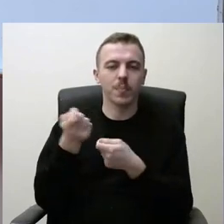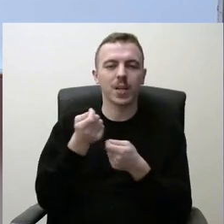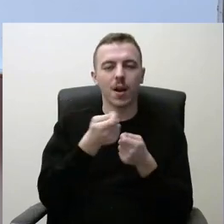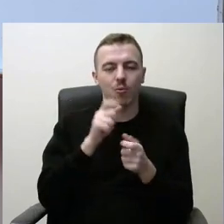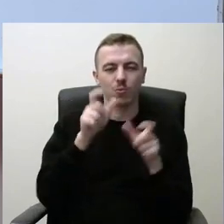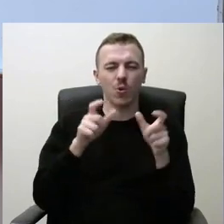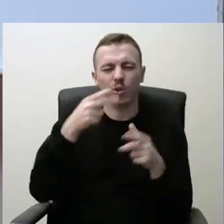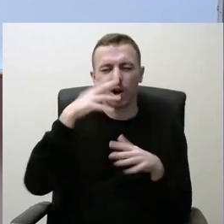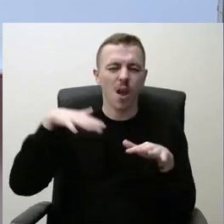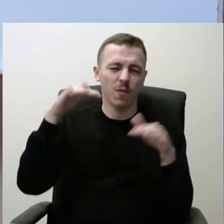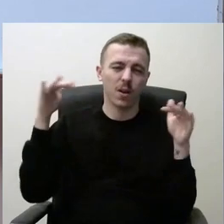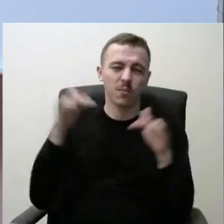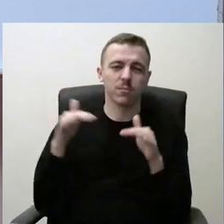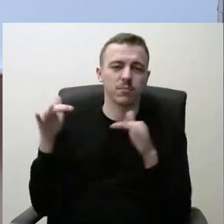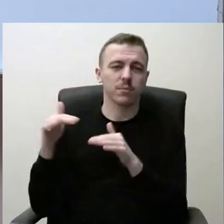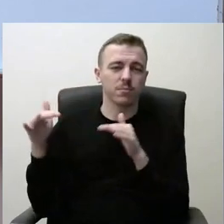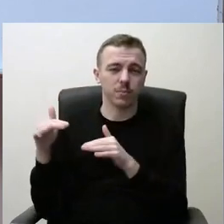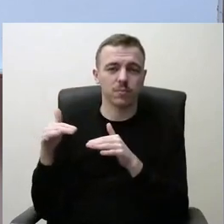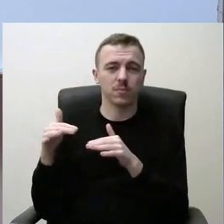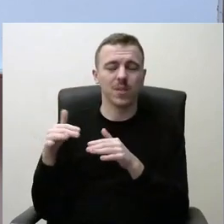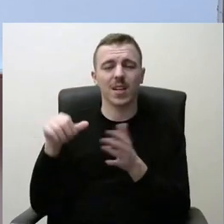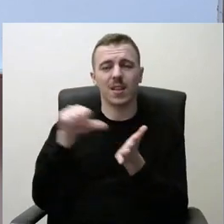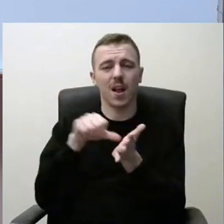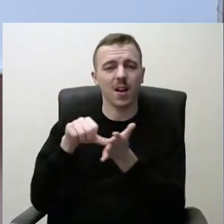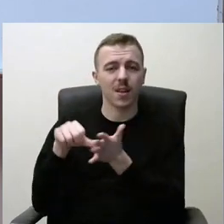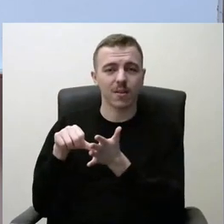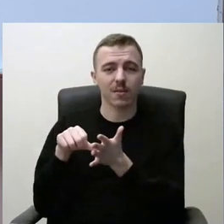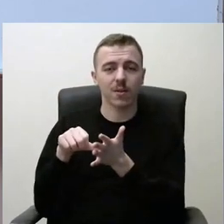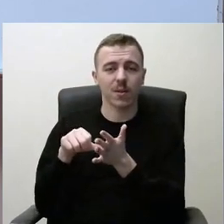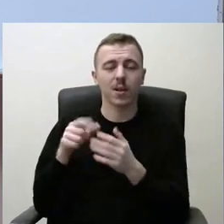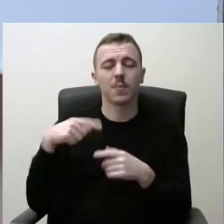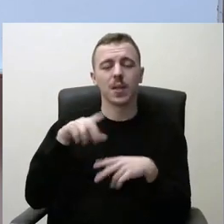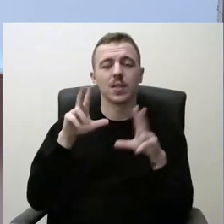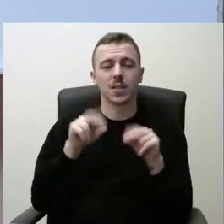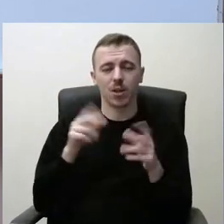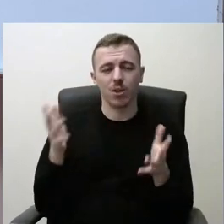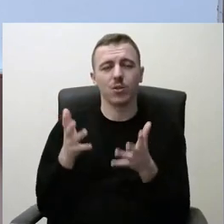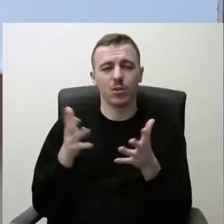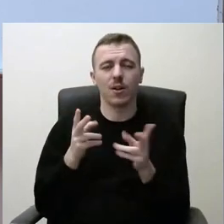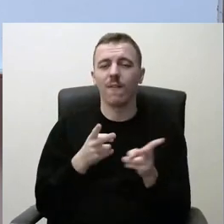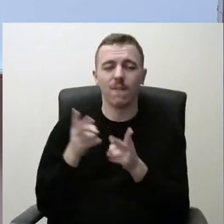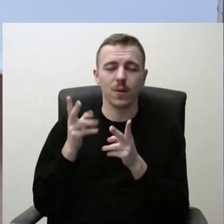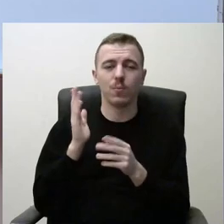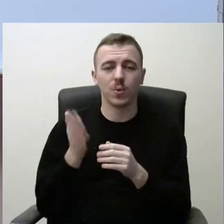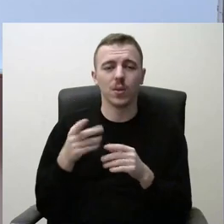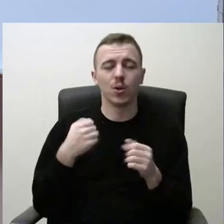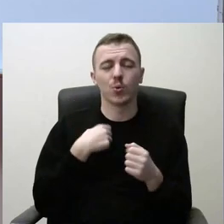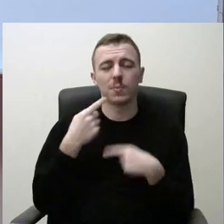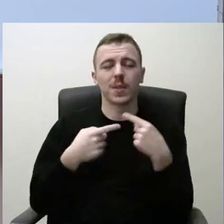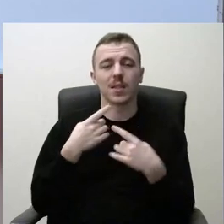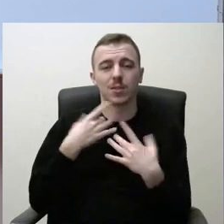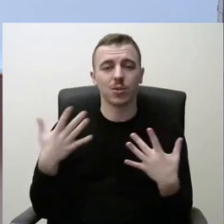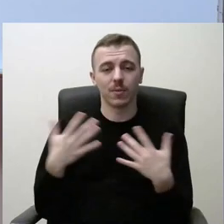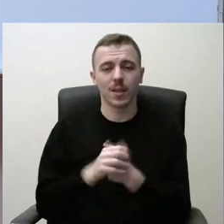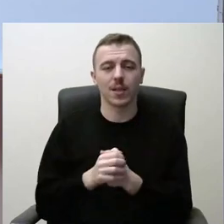žmonės ir dalyvius. Ir tikrai mes tą puosėlėsim ir turime tradicinės šventės. Tai